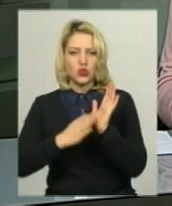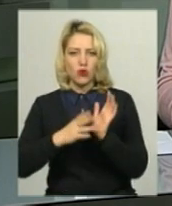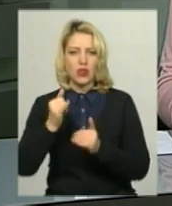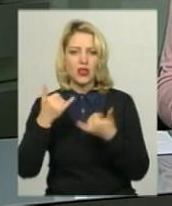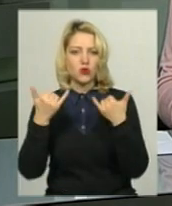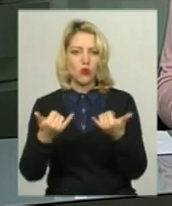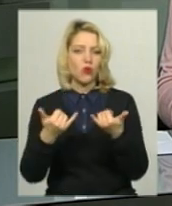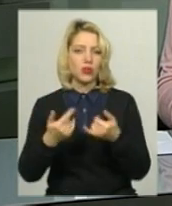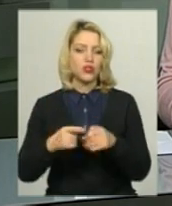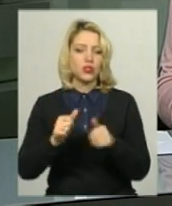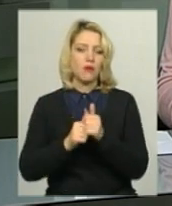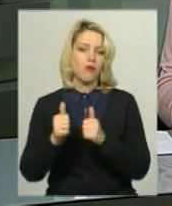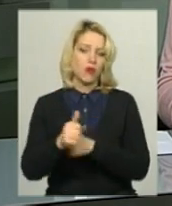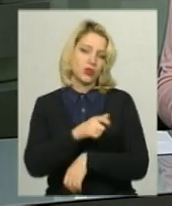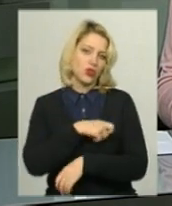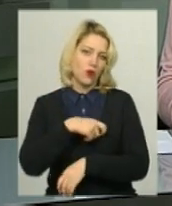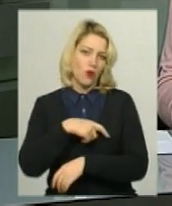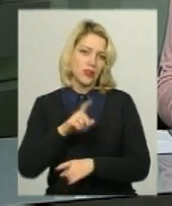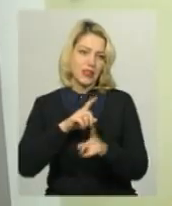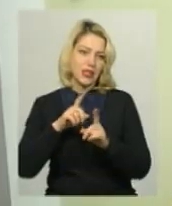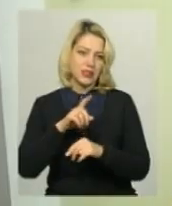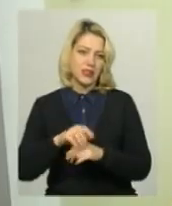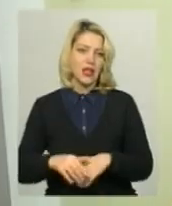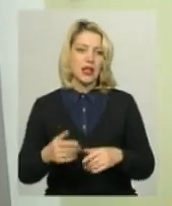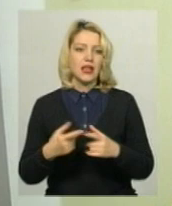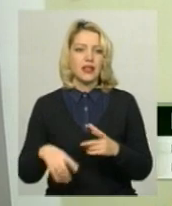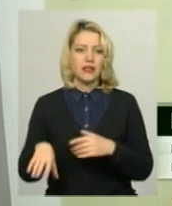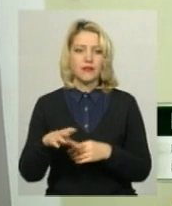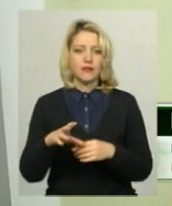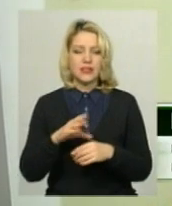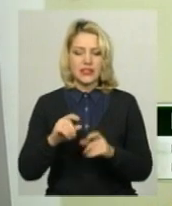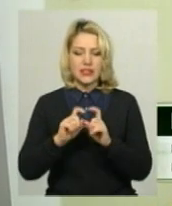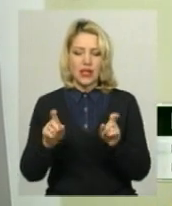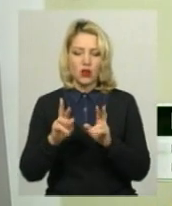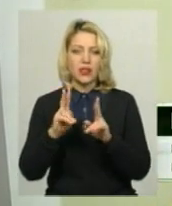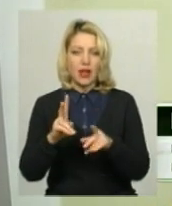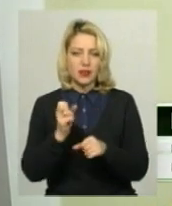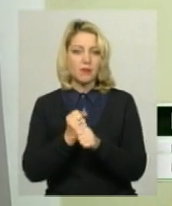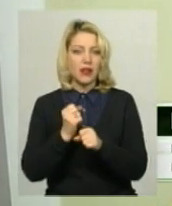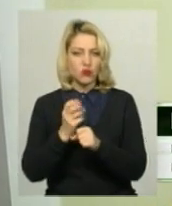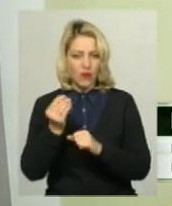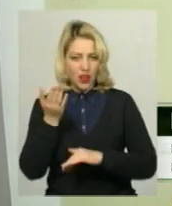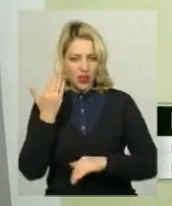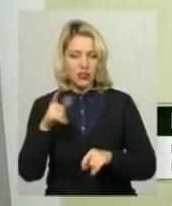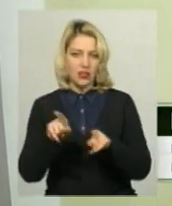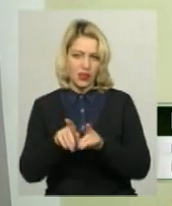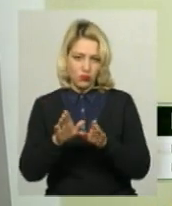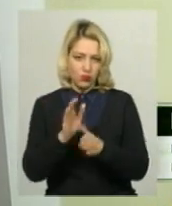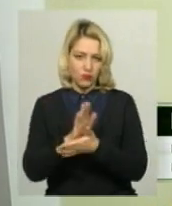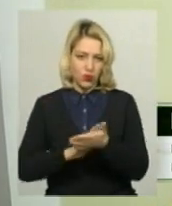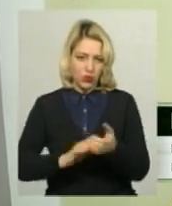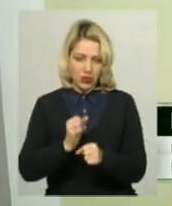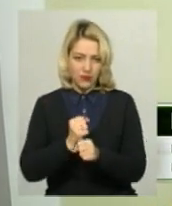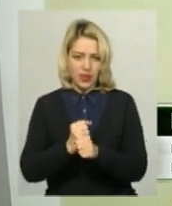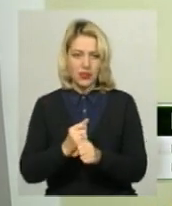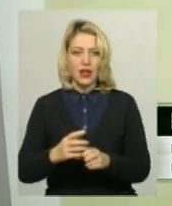сьогоднішній позачерговій сесії. Всі заходи, як працювали, так і будуть працювати в рамках одного